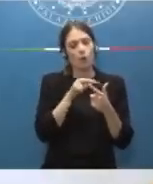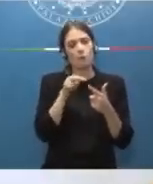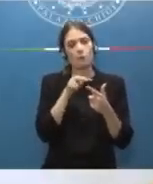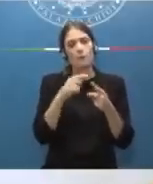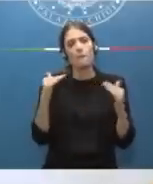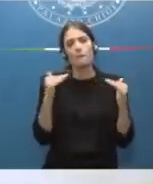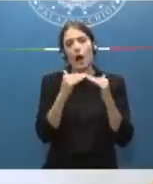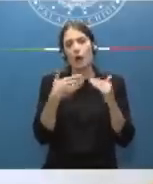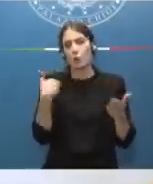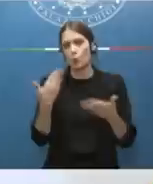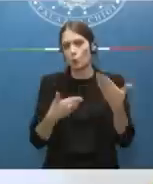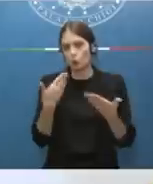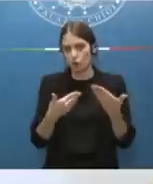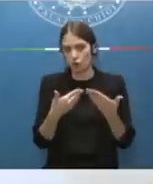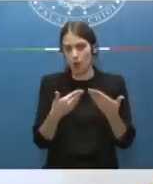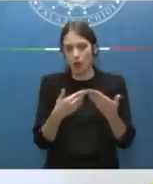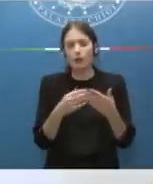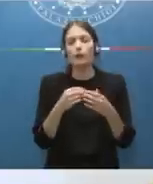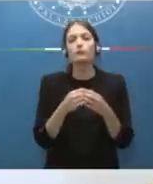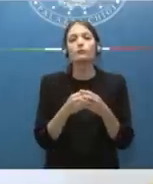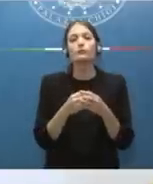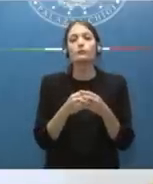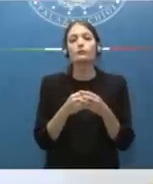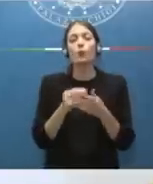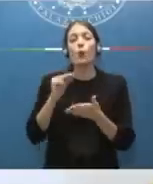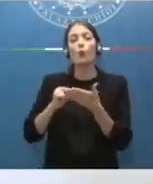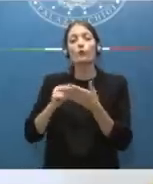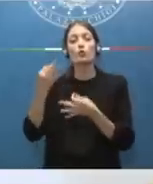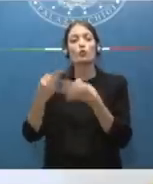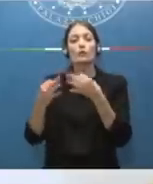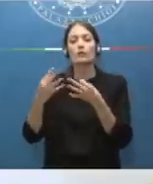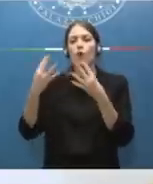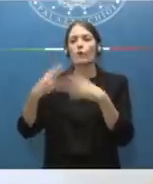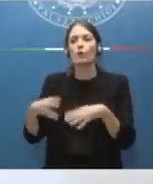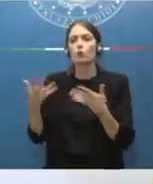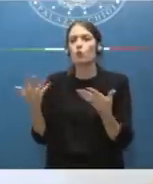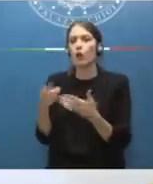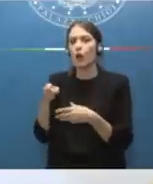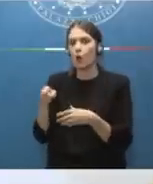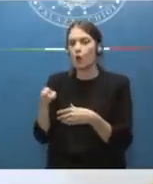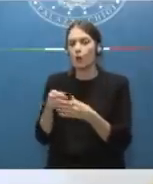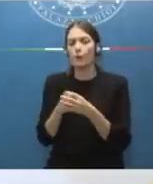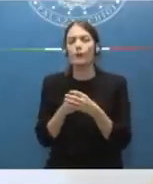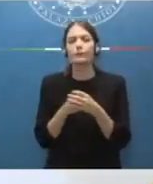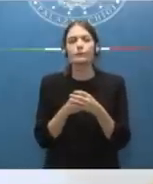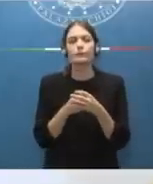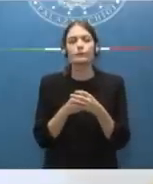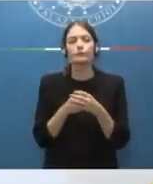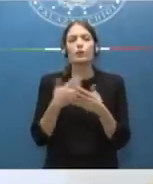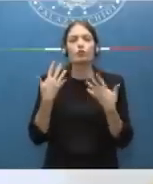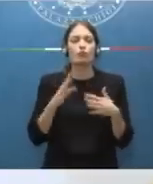era proprio quella del funzionamento degli uffici giudiziari avendo esercitato per 40 anni